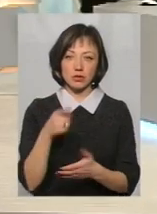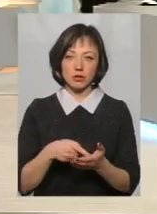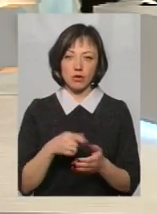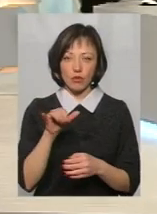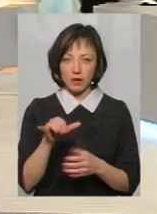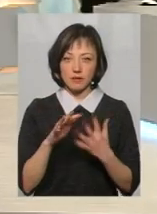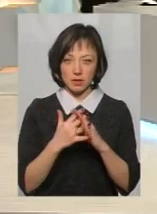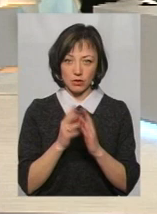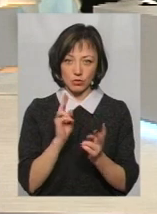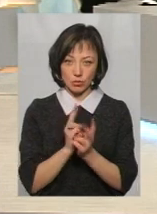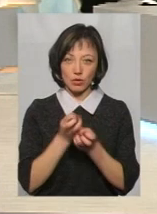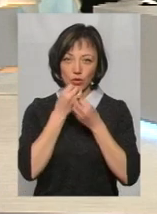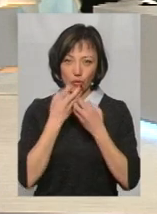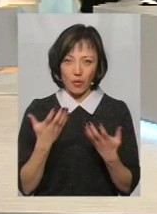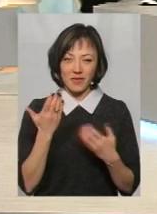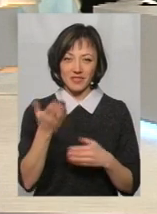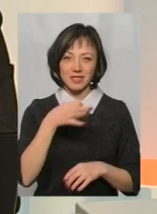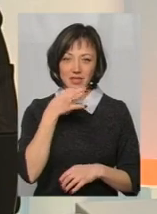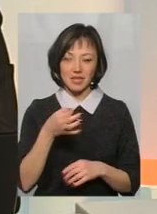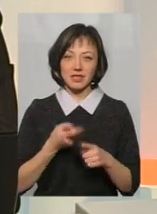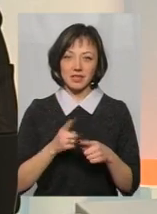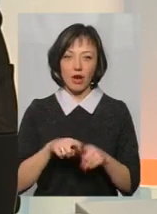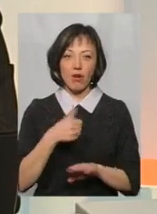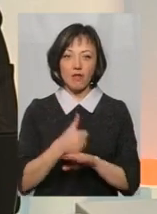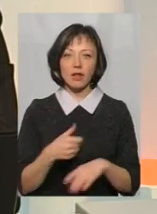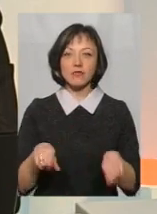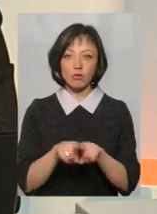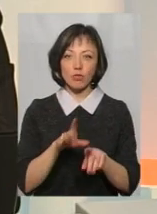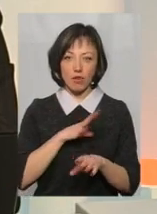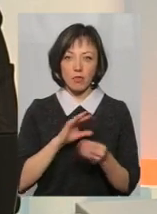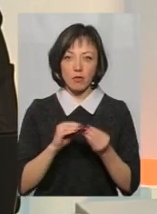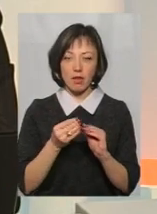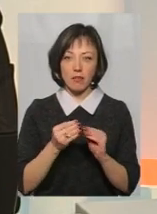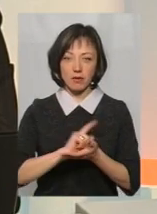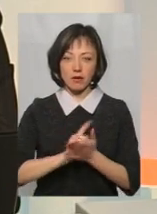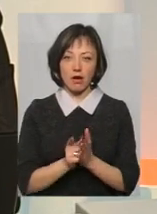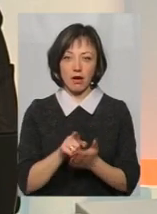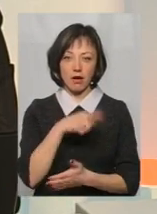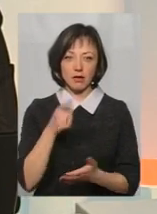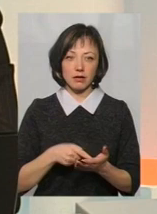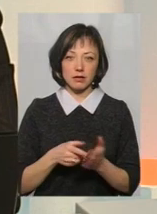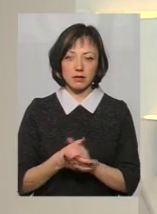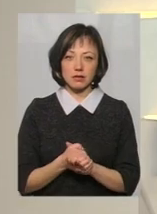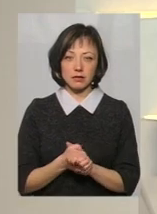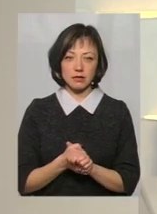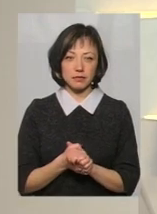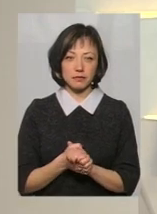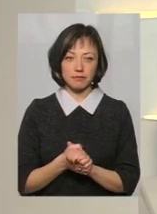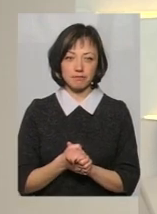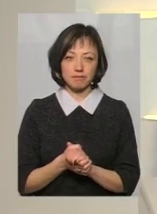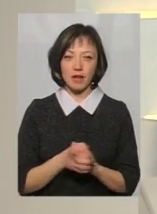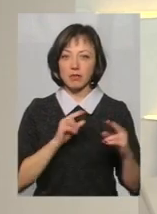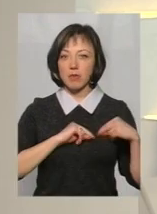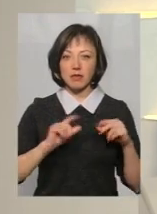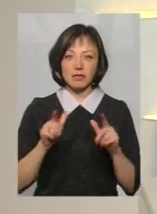Те, що вас в селі зустріли добре, як ви сказали, це годне, але все одно була якась проблема, навіть з тим самим житлом, я не знаю, з